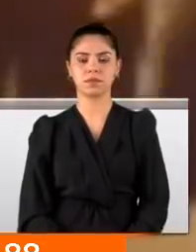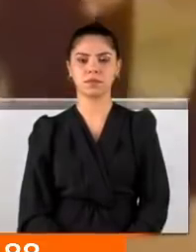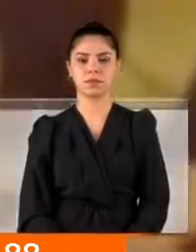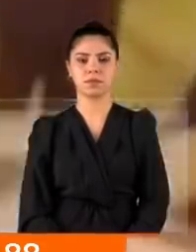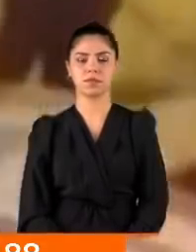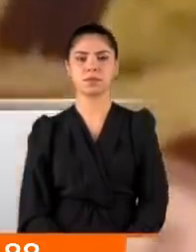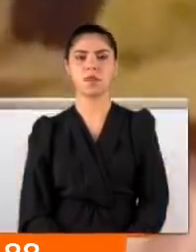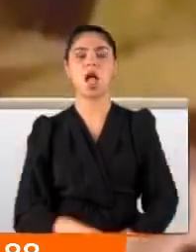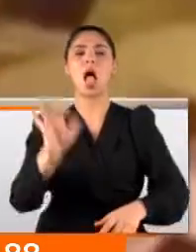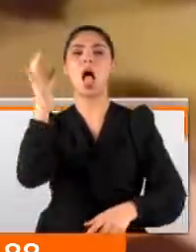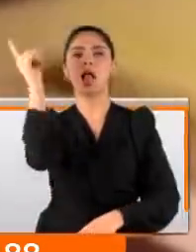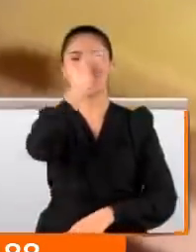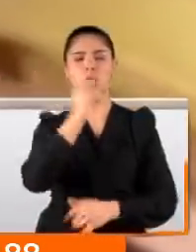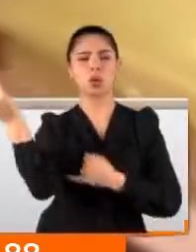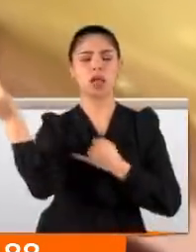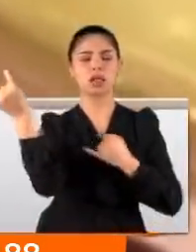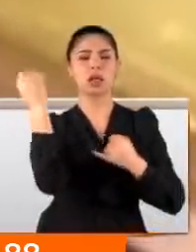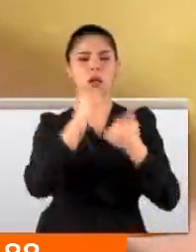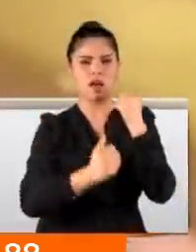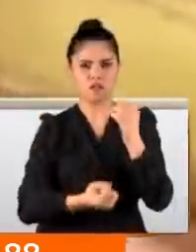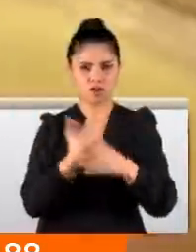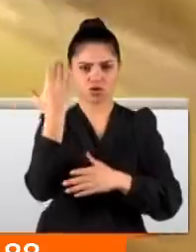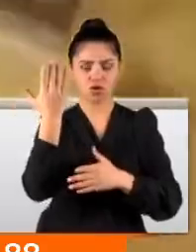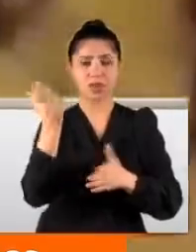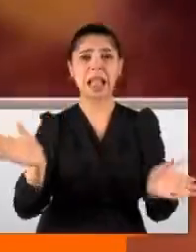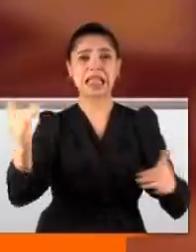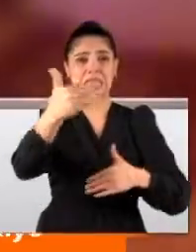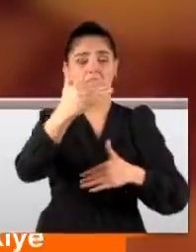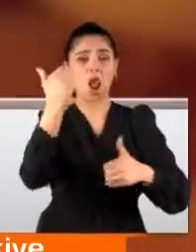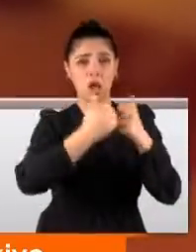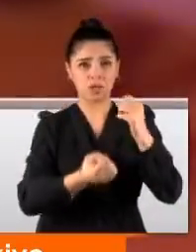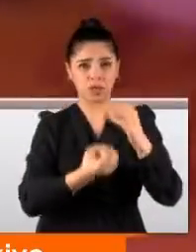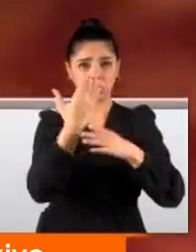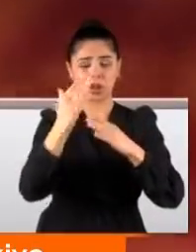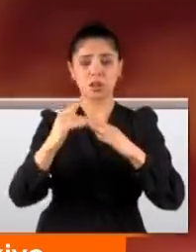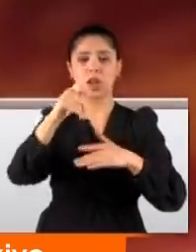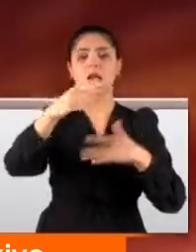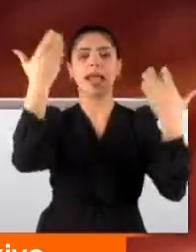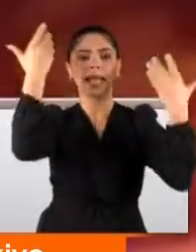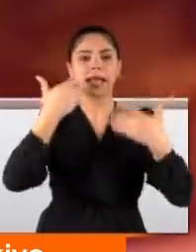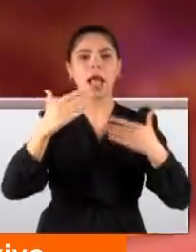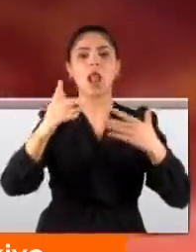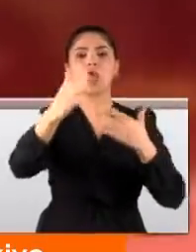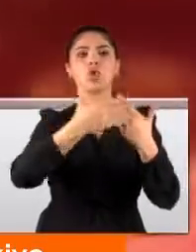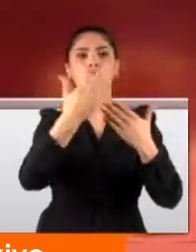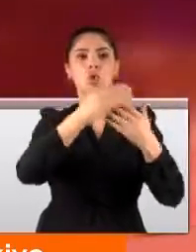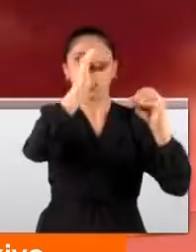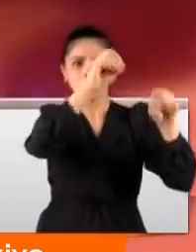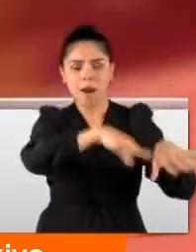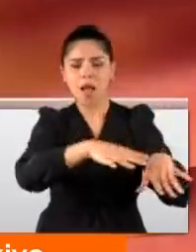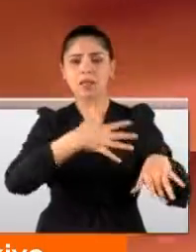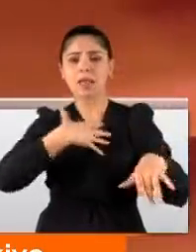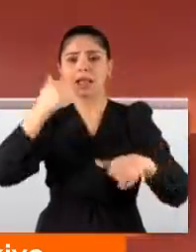Takı yüzünden kavga çıktı, arbede salondan sokağa taştı. Gelin düğünü bıraktı, kavgayı ayırmaya çalıştı.